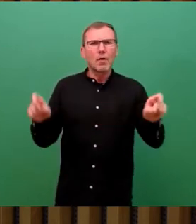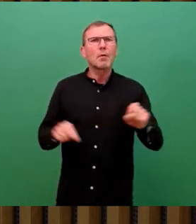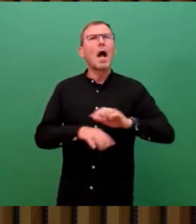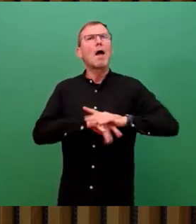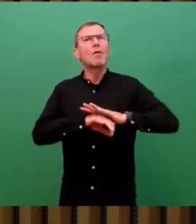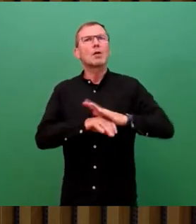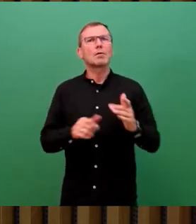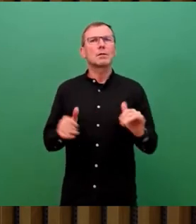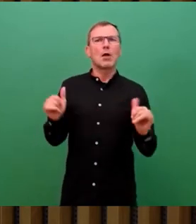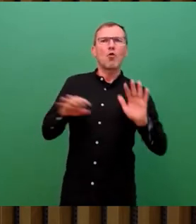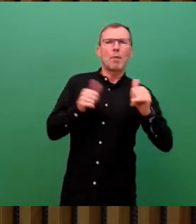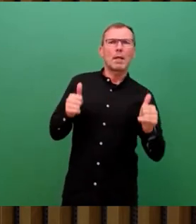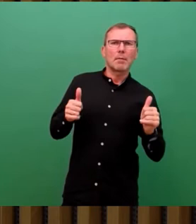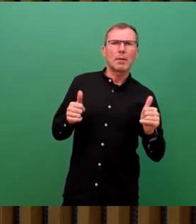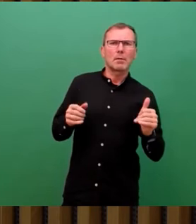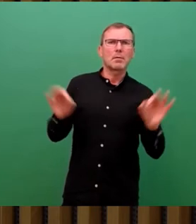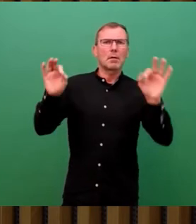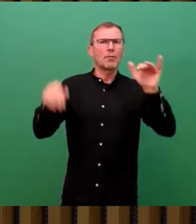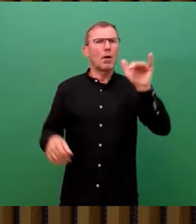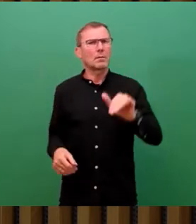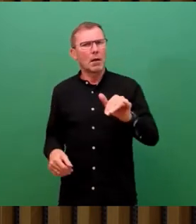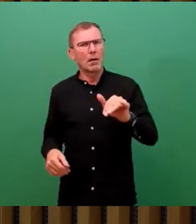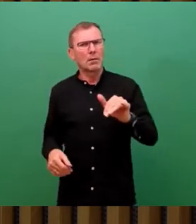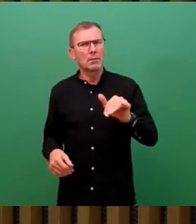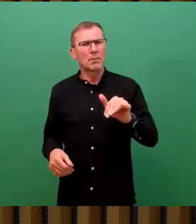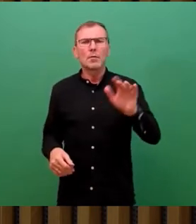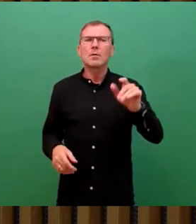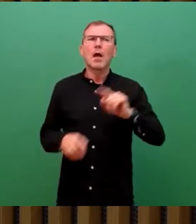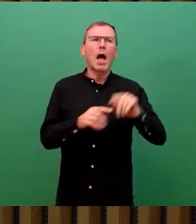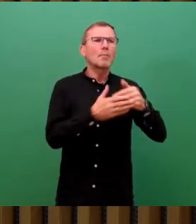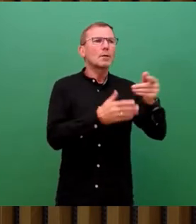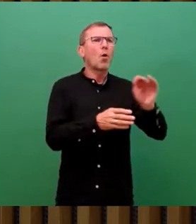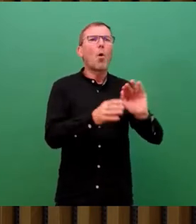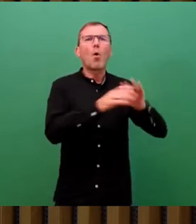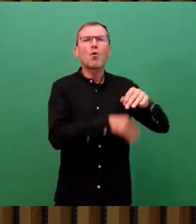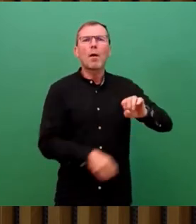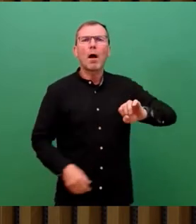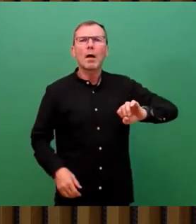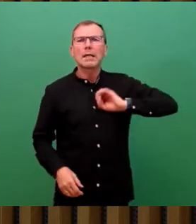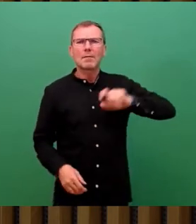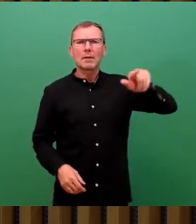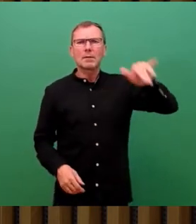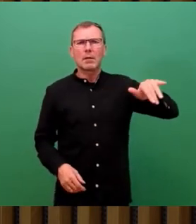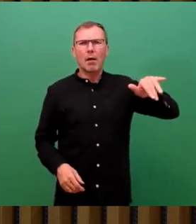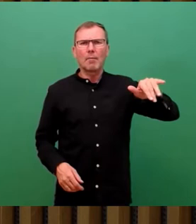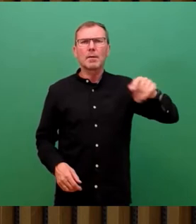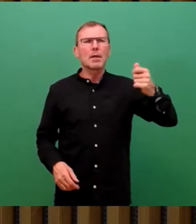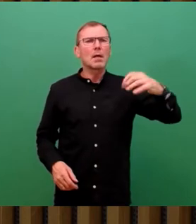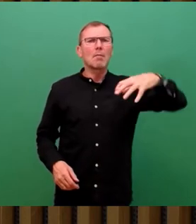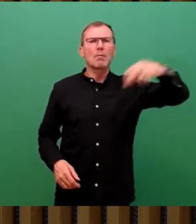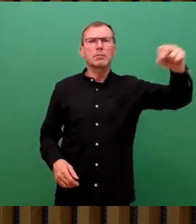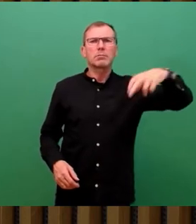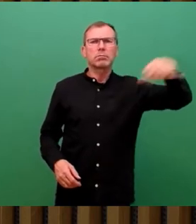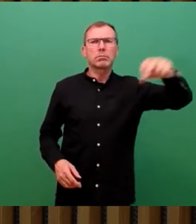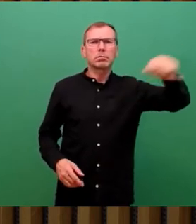bedroht. Darüber hinaus profitieren Anbieter durch Übergewinne von den Preisexzessen. Es droht damit einen Abfluss von Kapital und Kaufkraft.